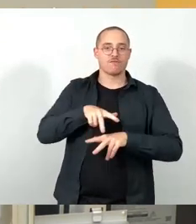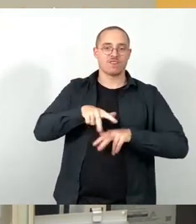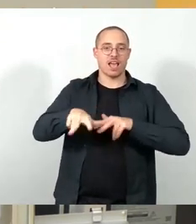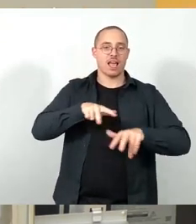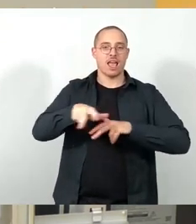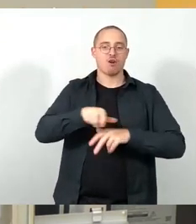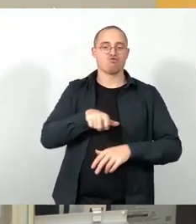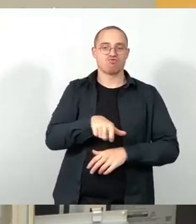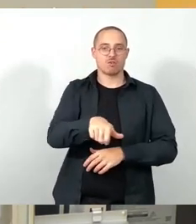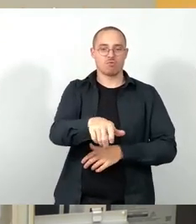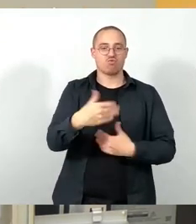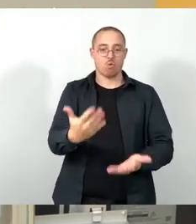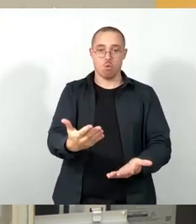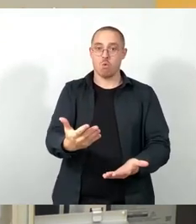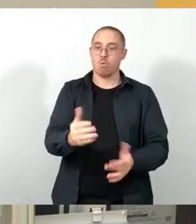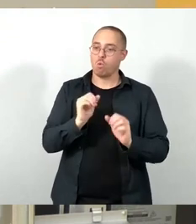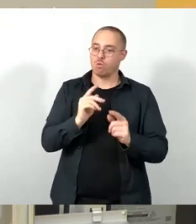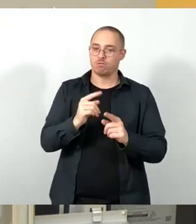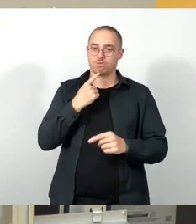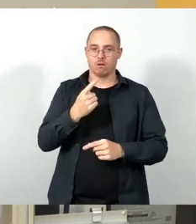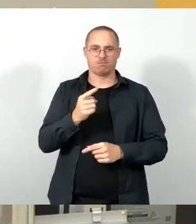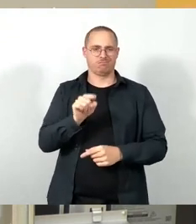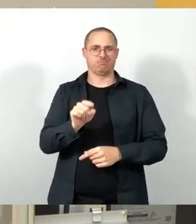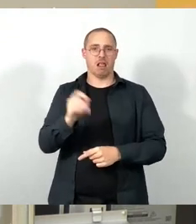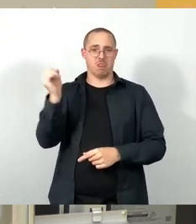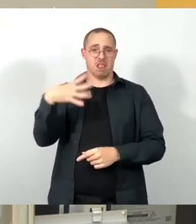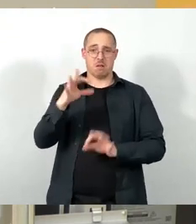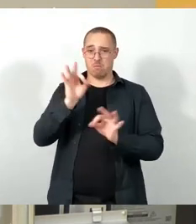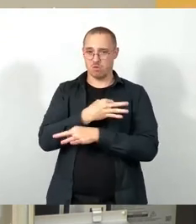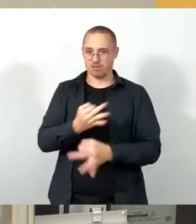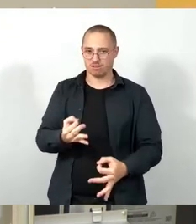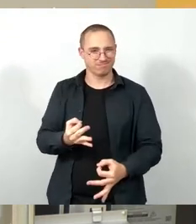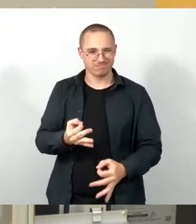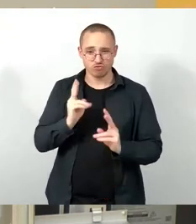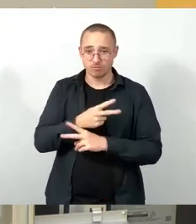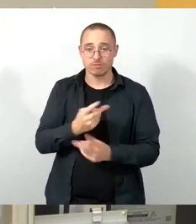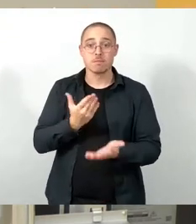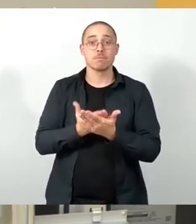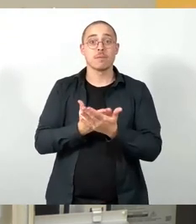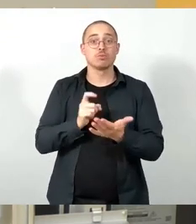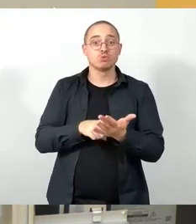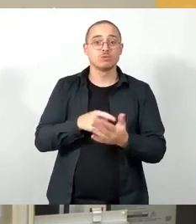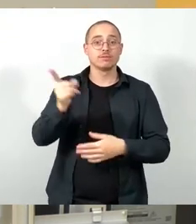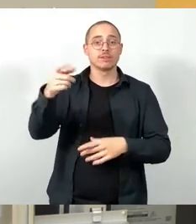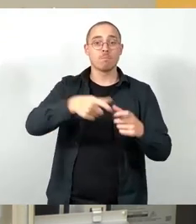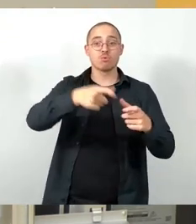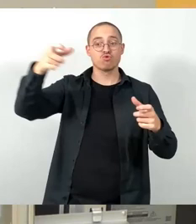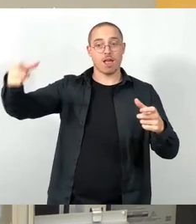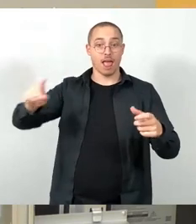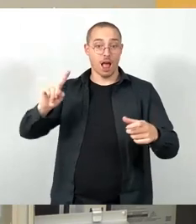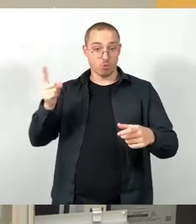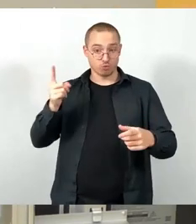nee, da brauchen wir kein Licht drauf. Denn die Brücken zum Beispiel, die ebenfalls über die Elbe fahren,